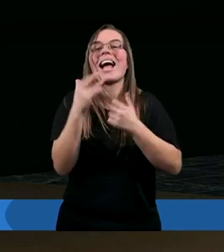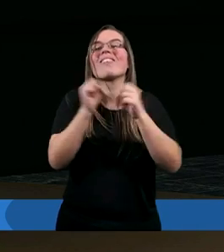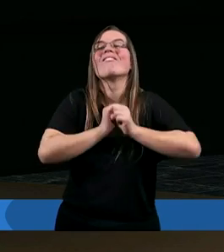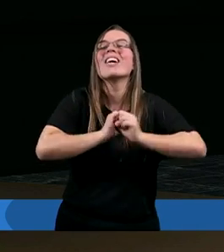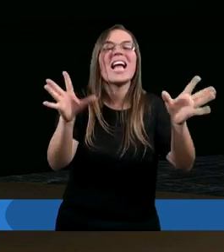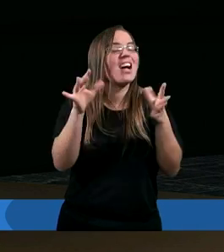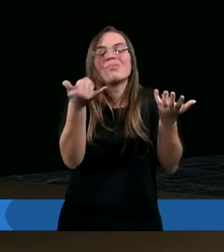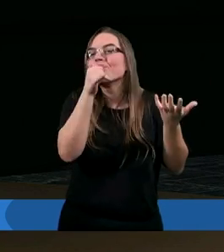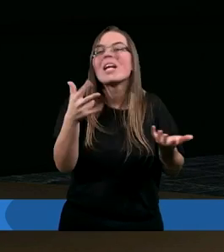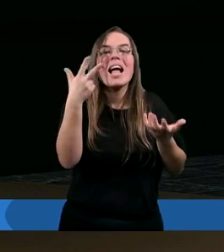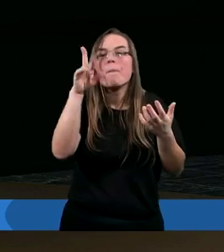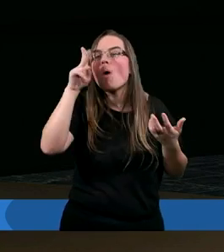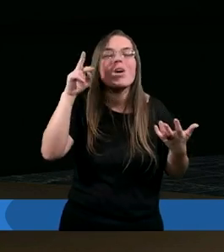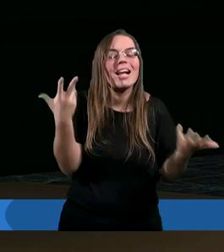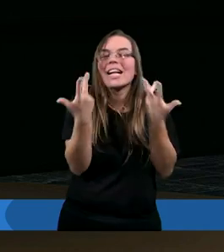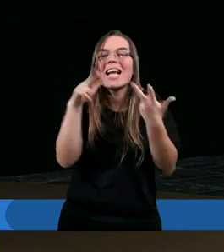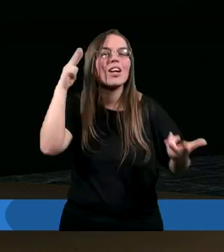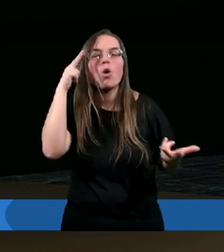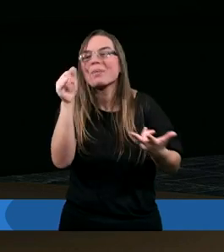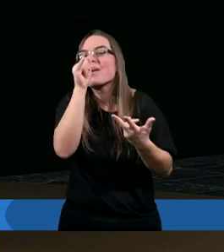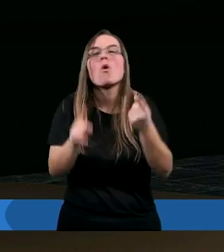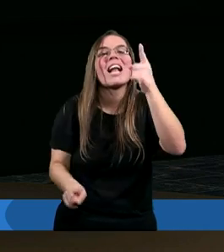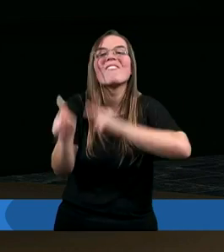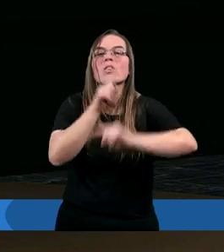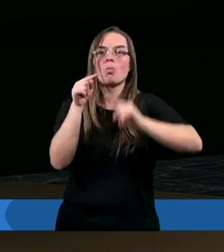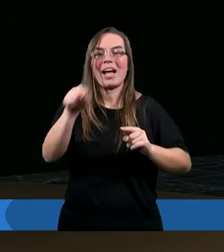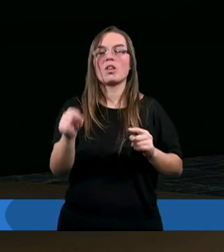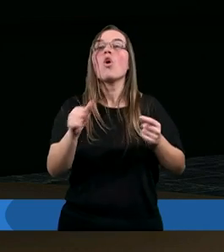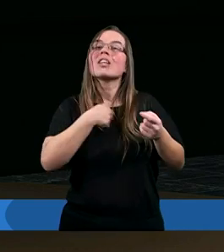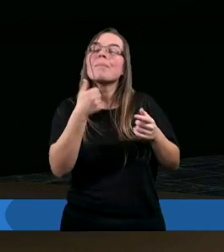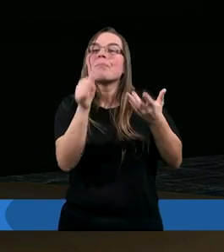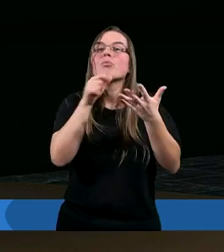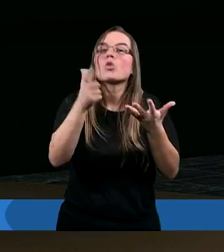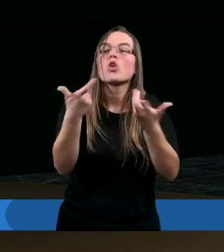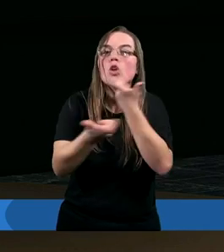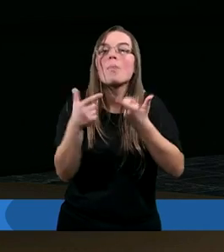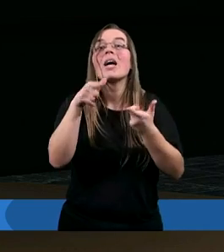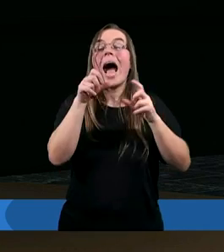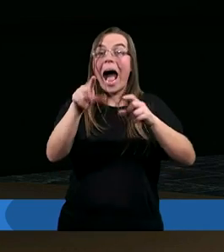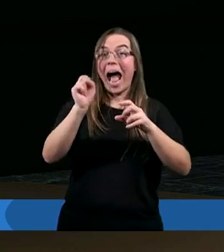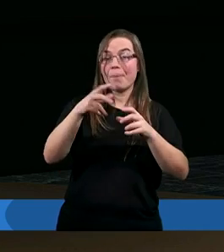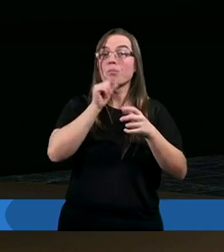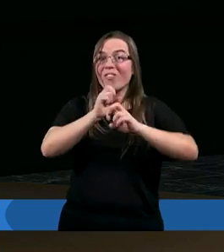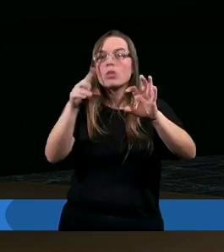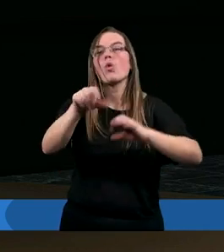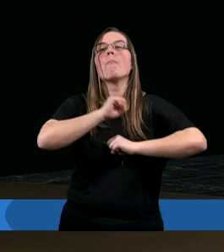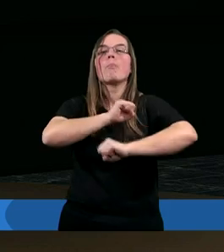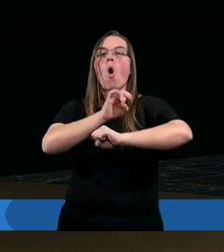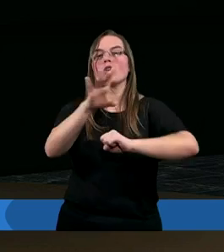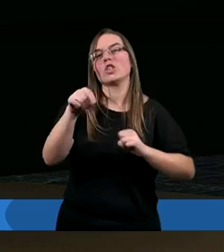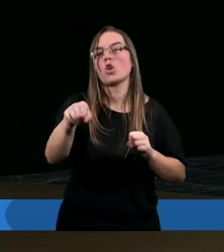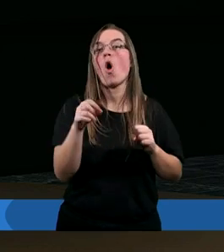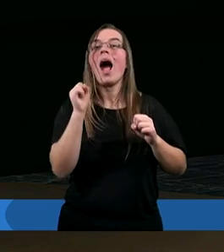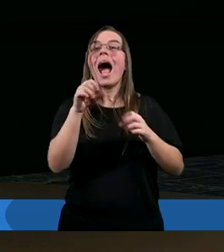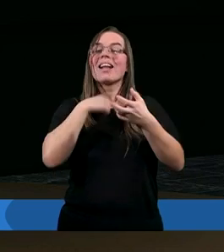Jest on niepojęty i nie dający się wytłumaczyć. Usprawiedliwić go to znaczy bronić go. Gdyby można było